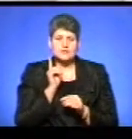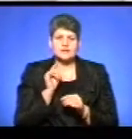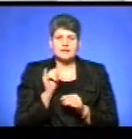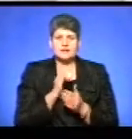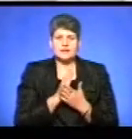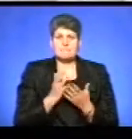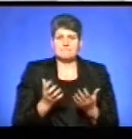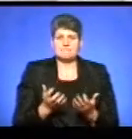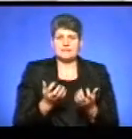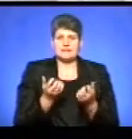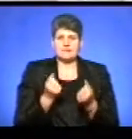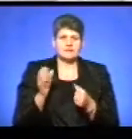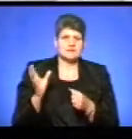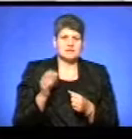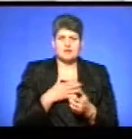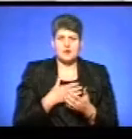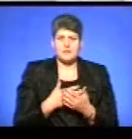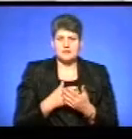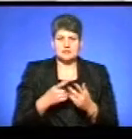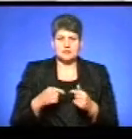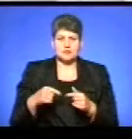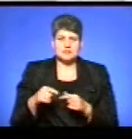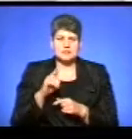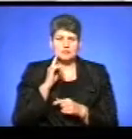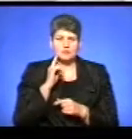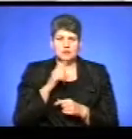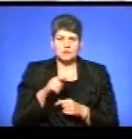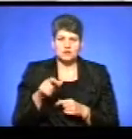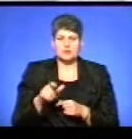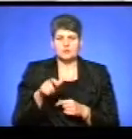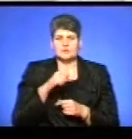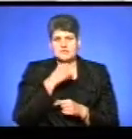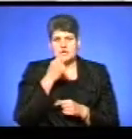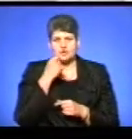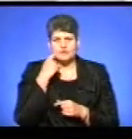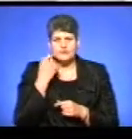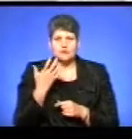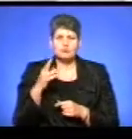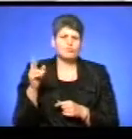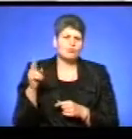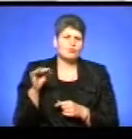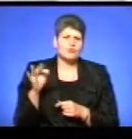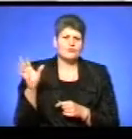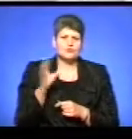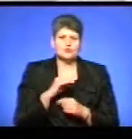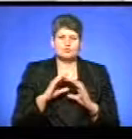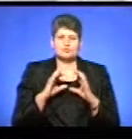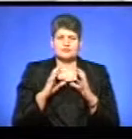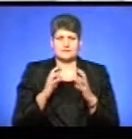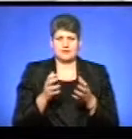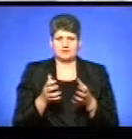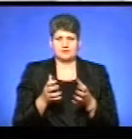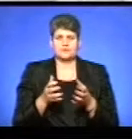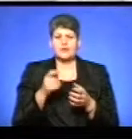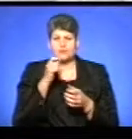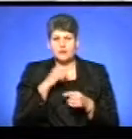є підтримувана всіма громадськими організаціями, молодими людьми, людьми старшого віку, по всьому світу, головно і в